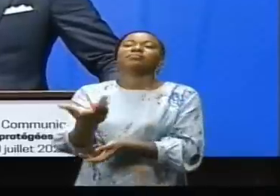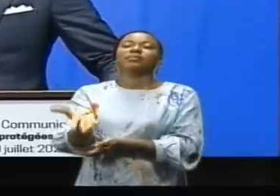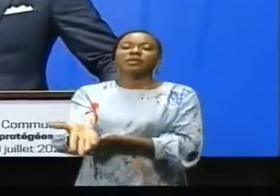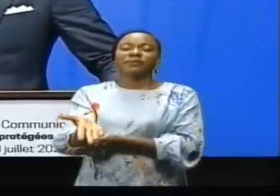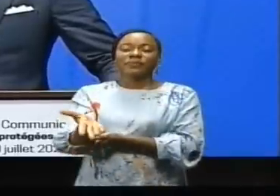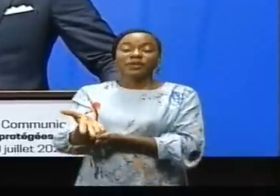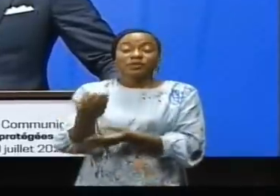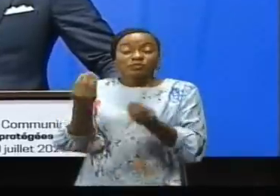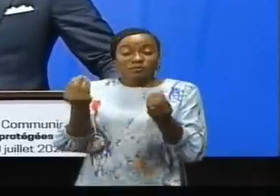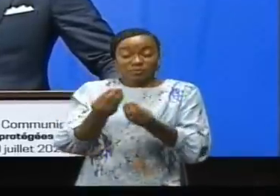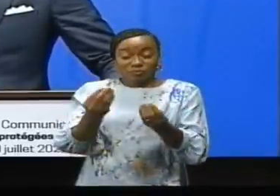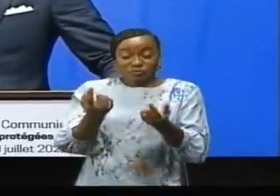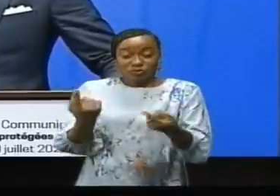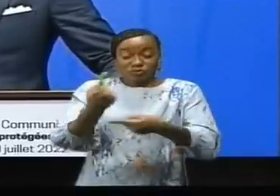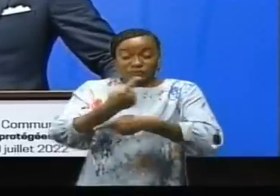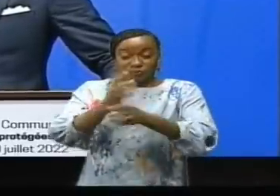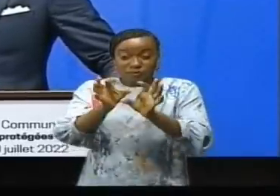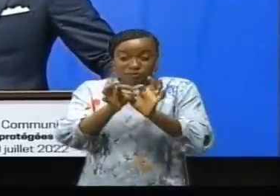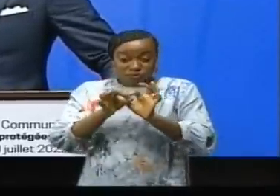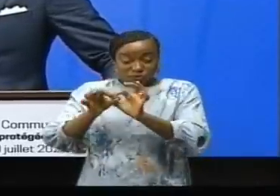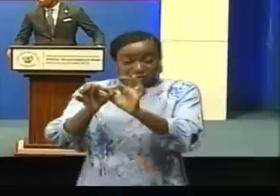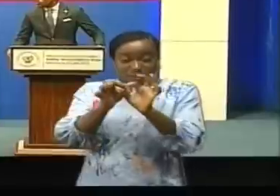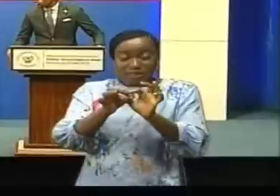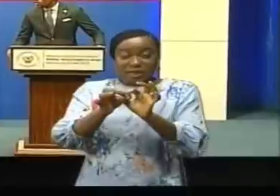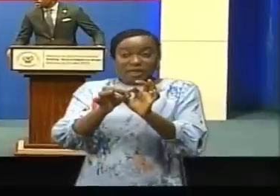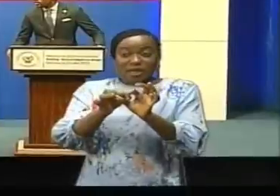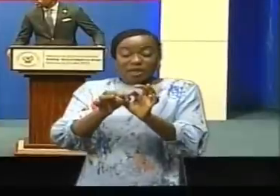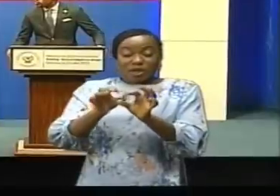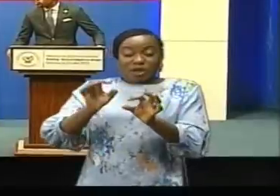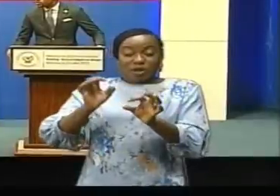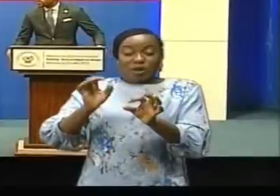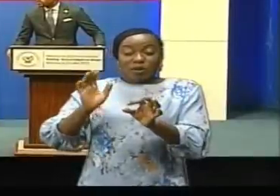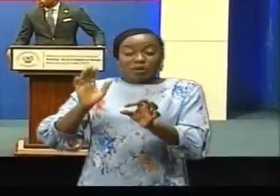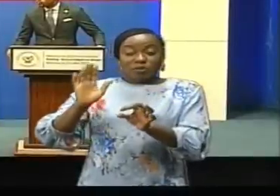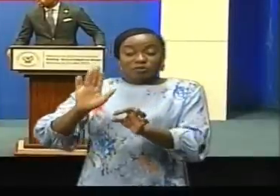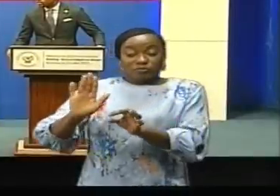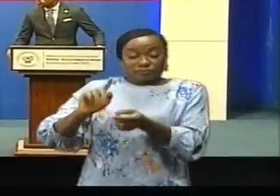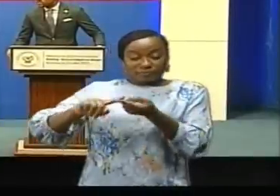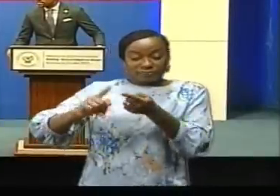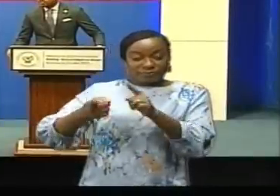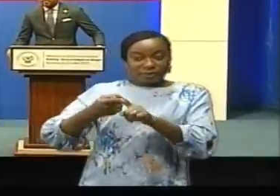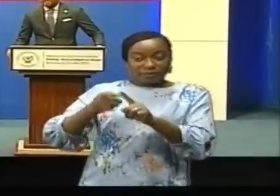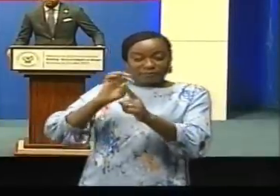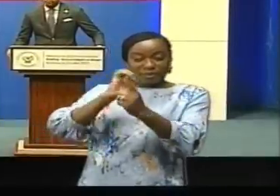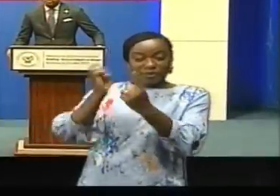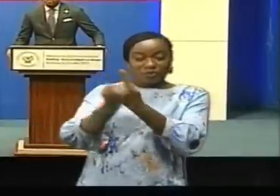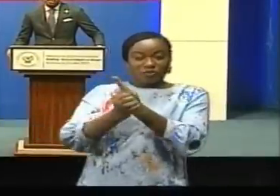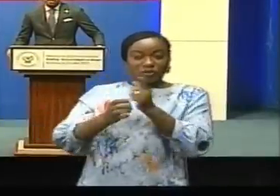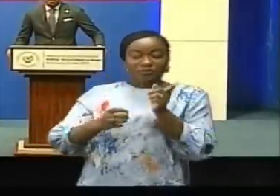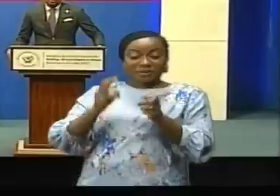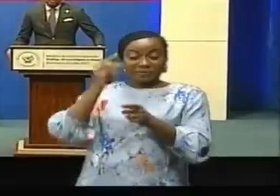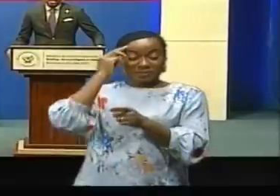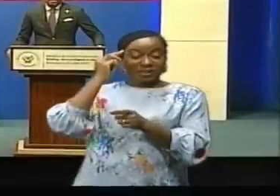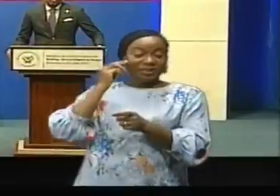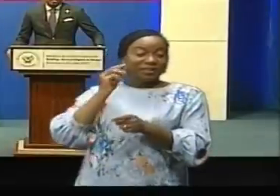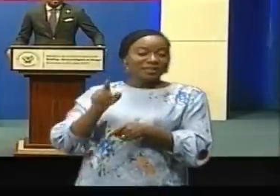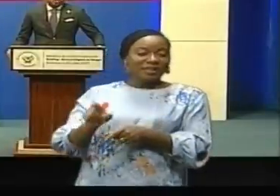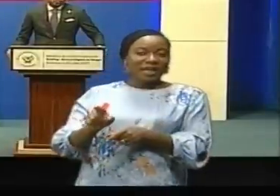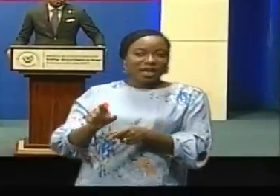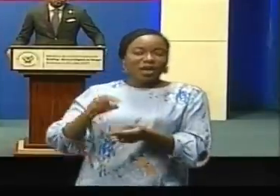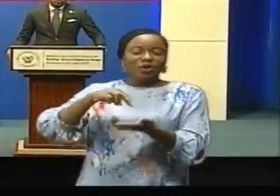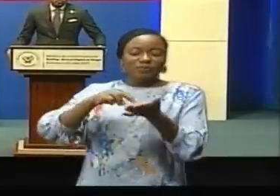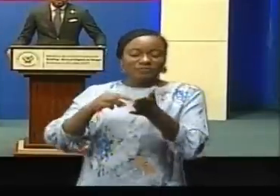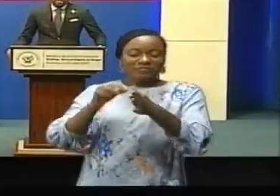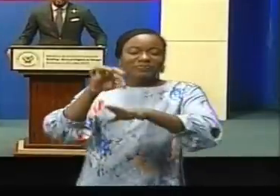que nous avons voulu associer à cet exercice mon collègue du tourisme mondéron Tzimba Matondo, qui aura l